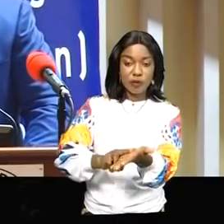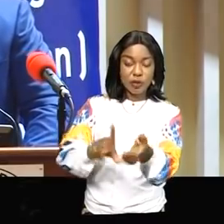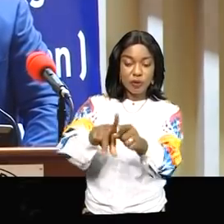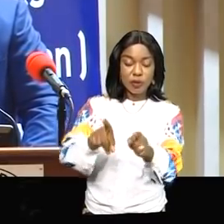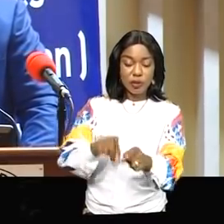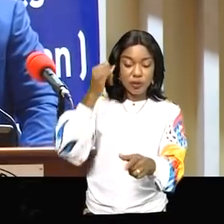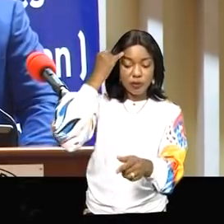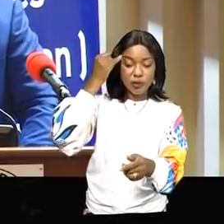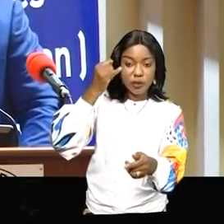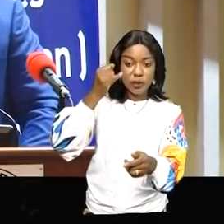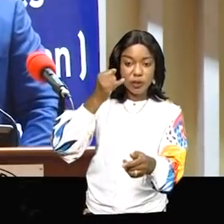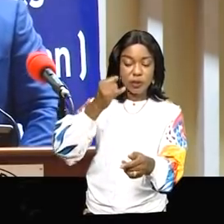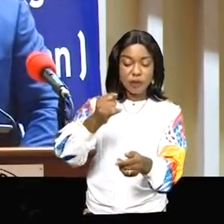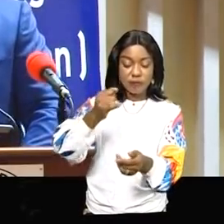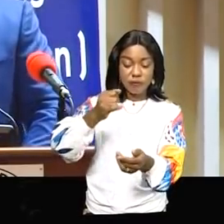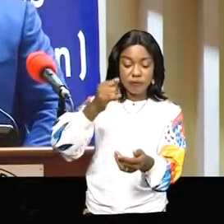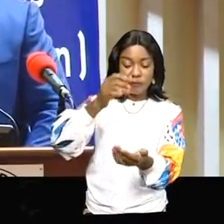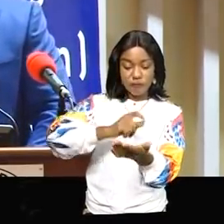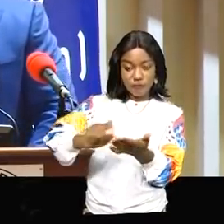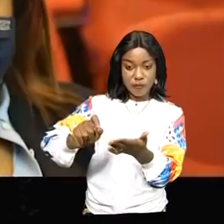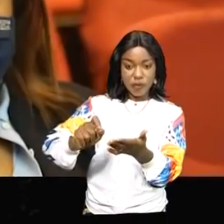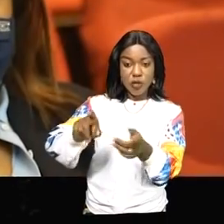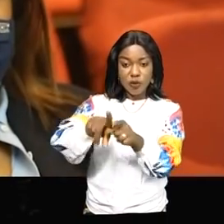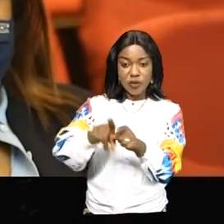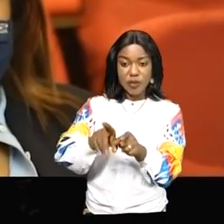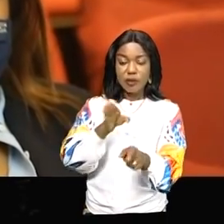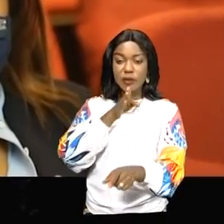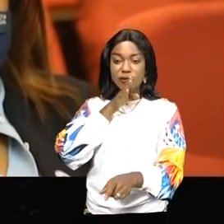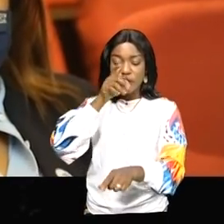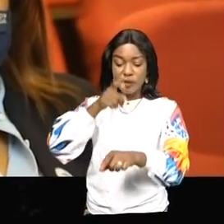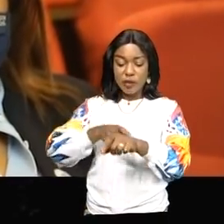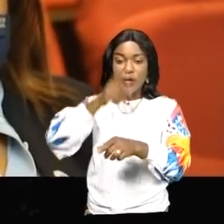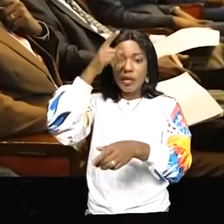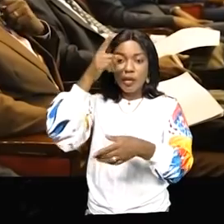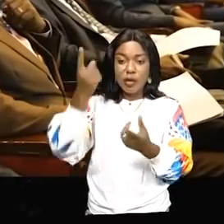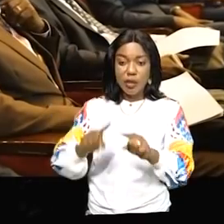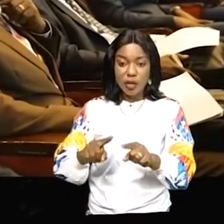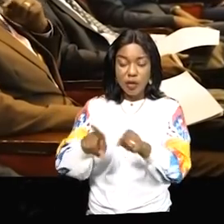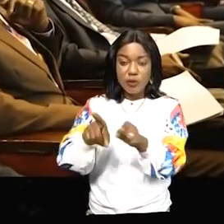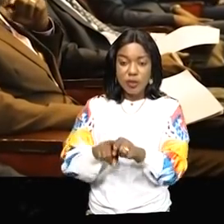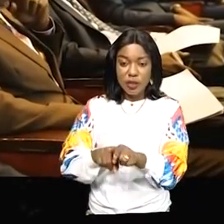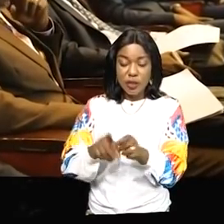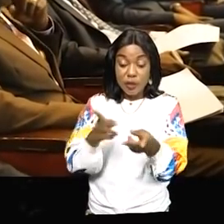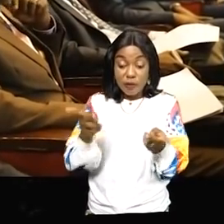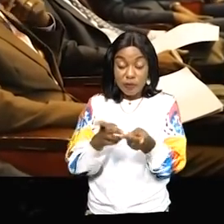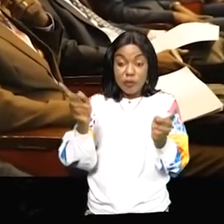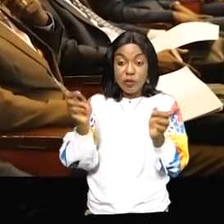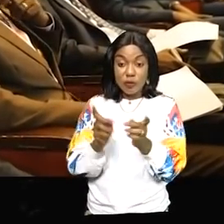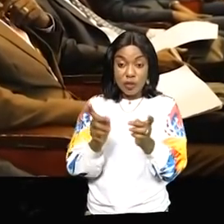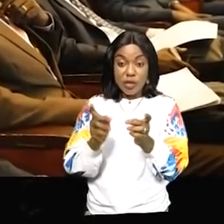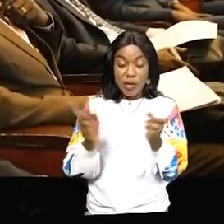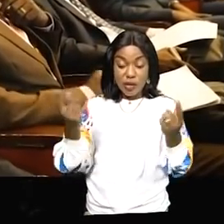fixant les objectifs, la périodicité et les lieux de nos rencontres, en tenant compte des